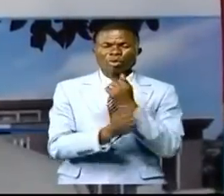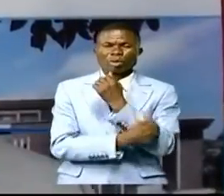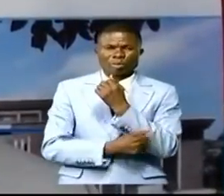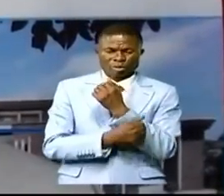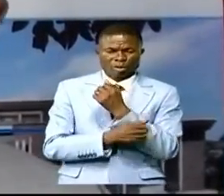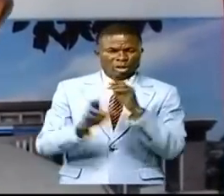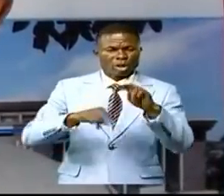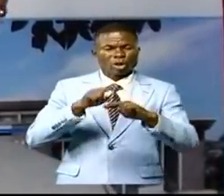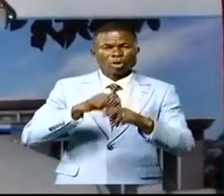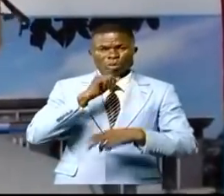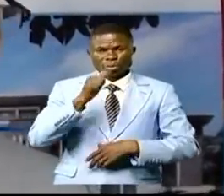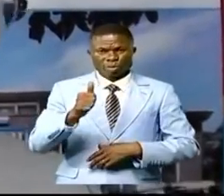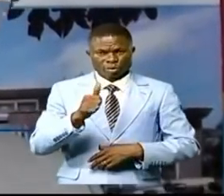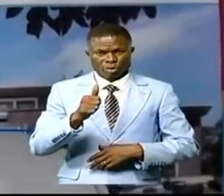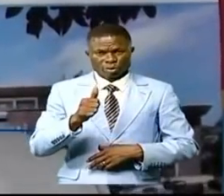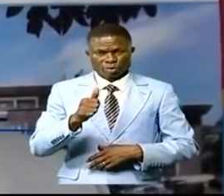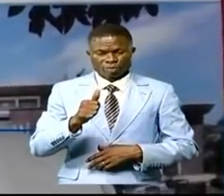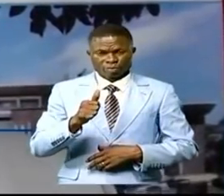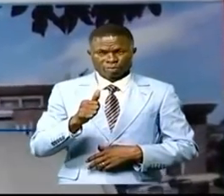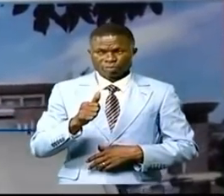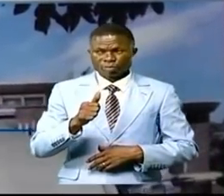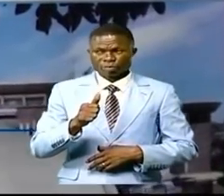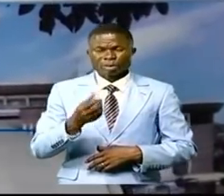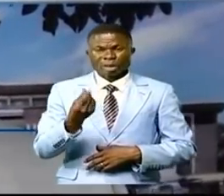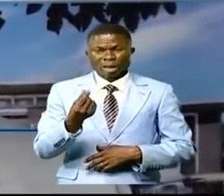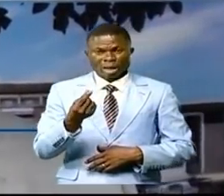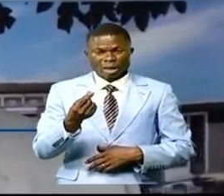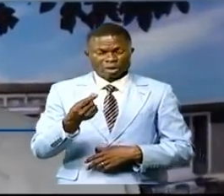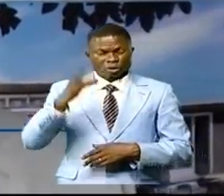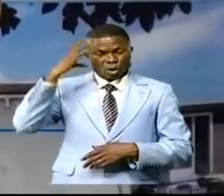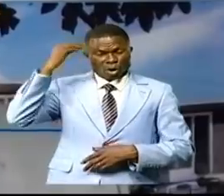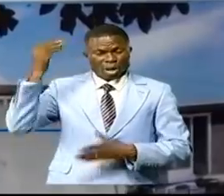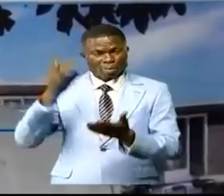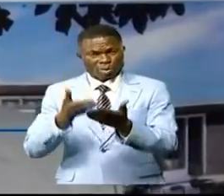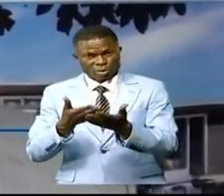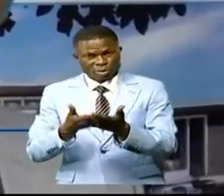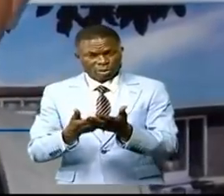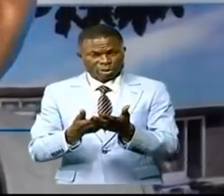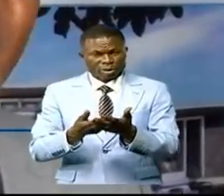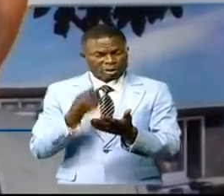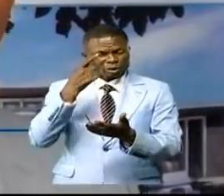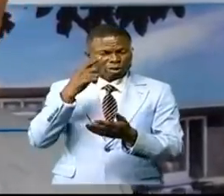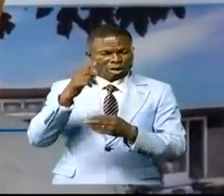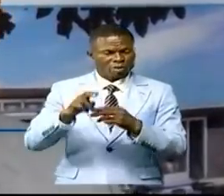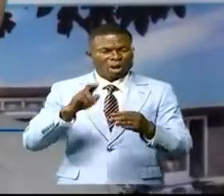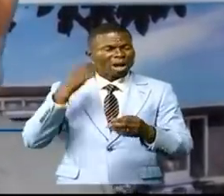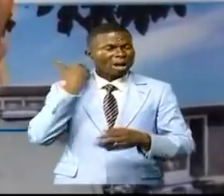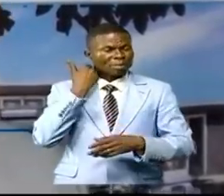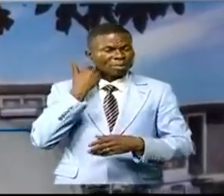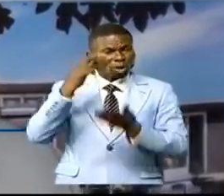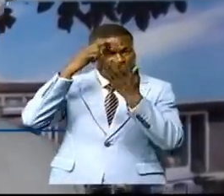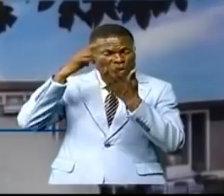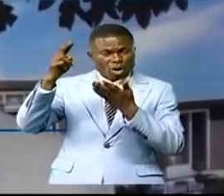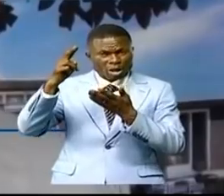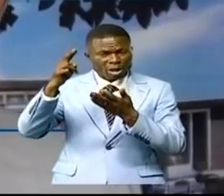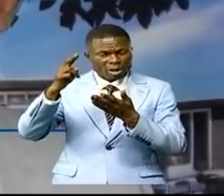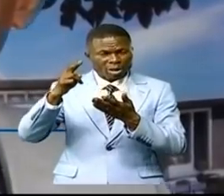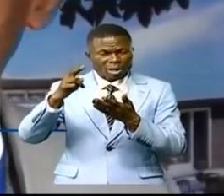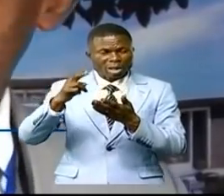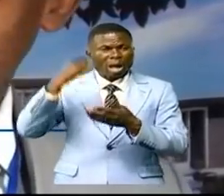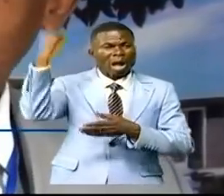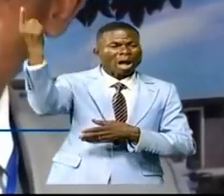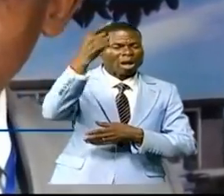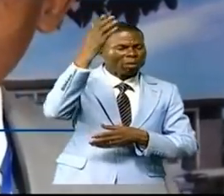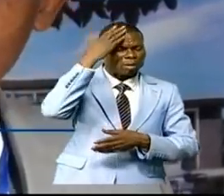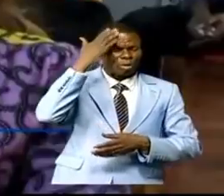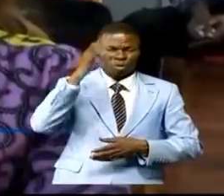pas normal tout simplement si vous mettez la somme de ces expertises ça paraît une anomalie que notre université n'apparaisse pas dans les